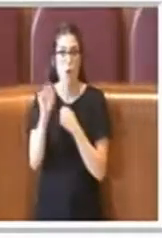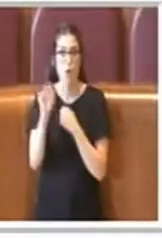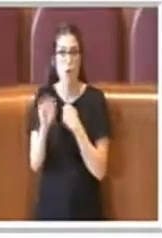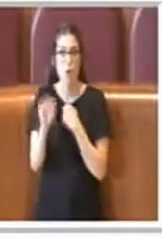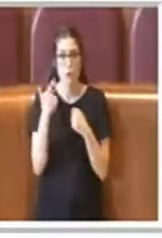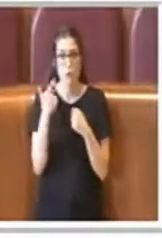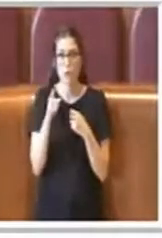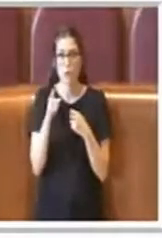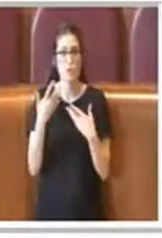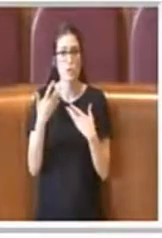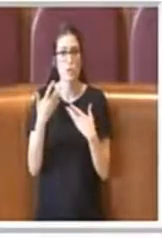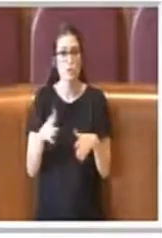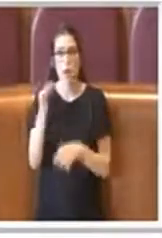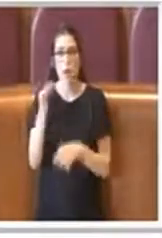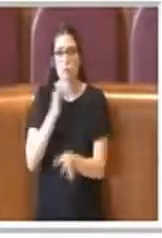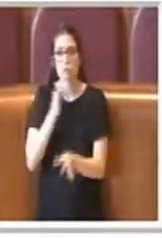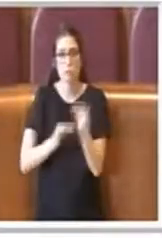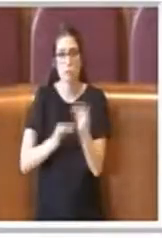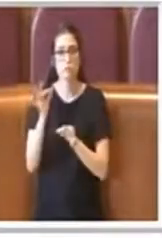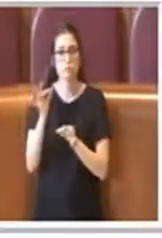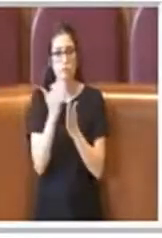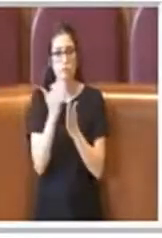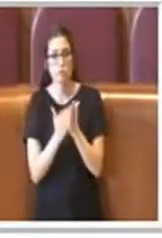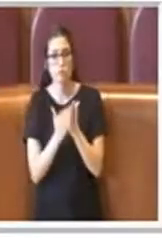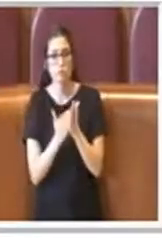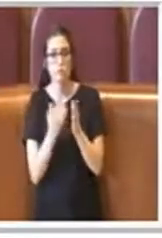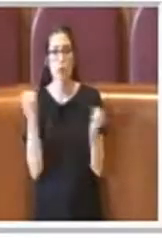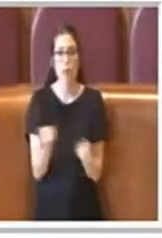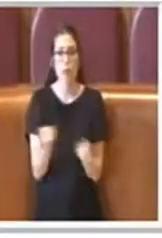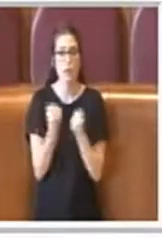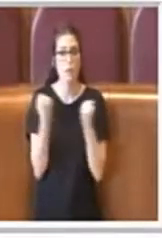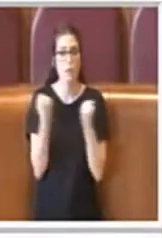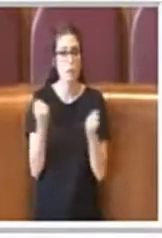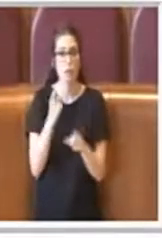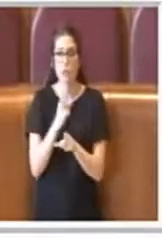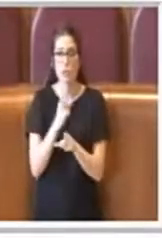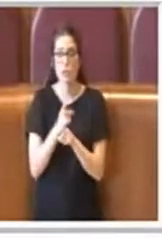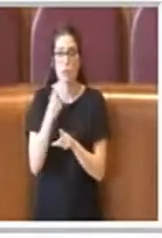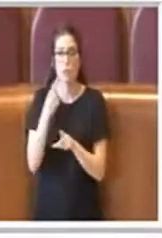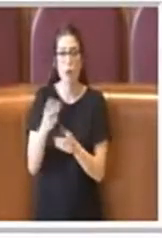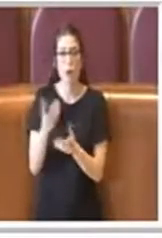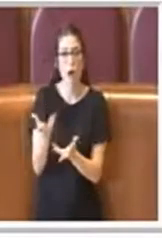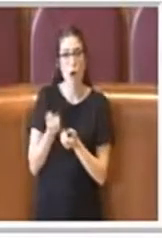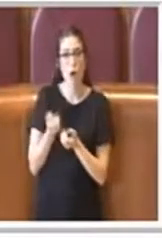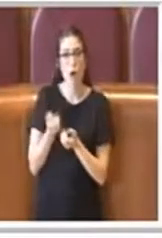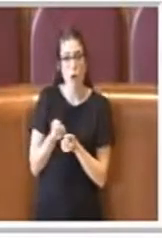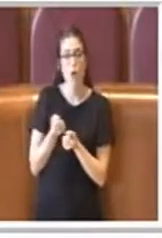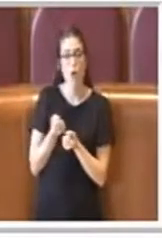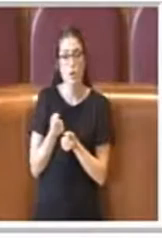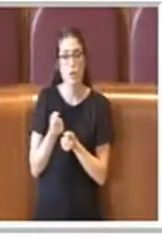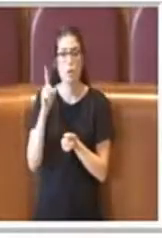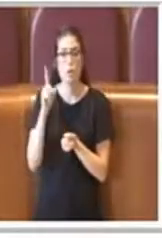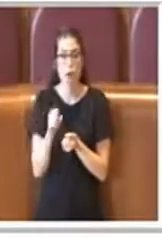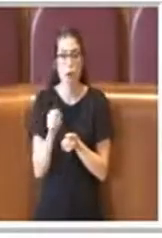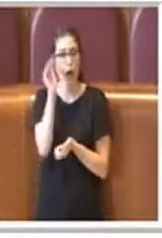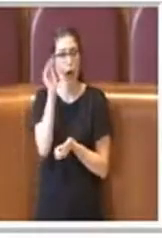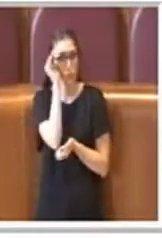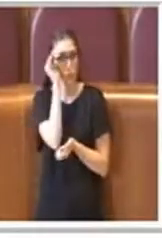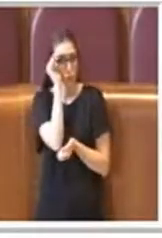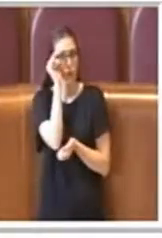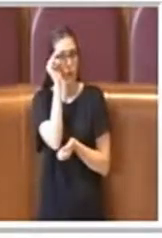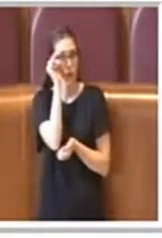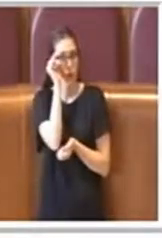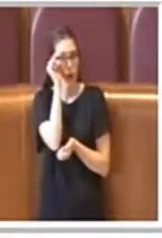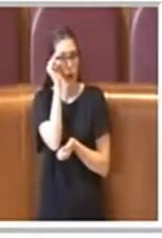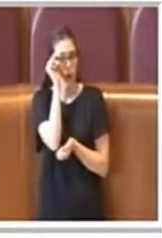ogni passaggio ed ogni attività necessaria per poter accogliere, per poter soprattutto anche ascoltare